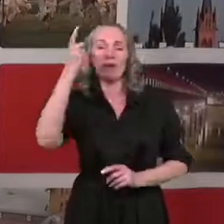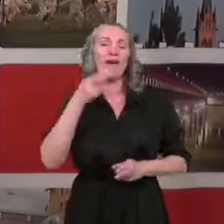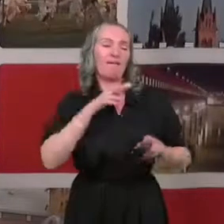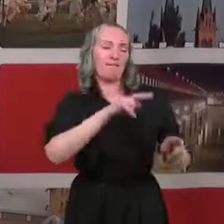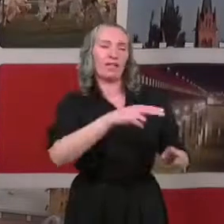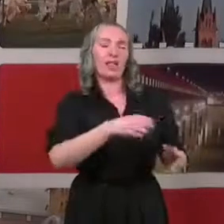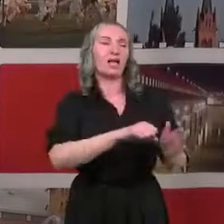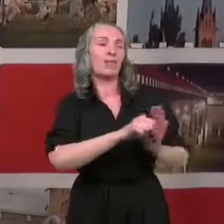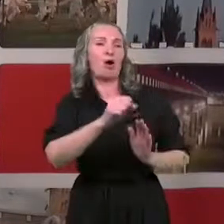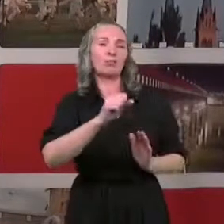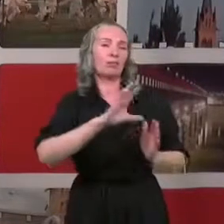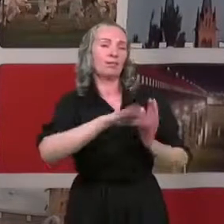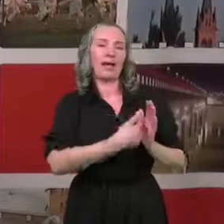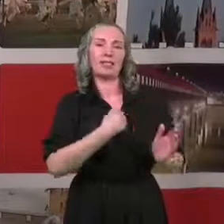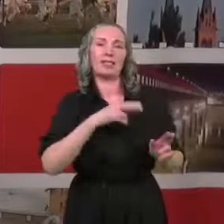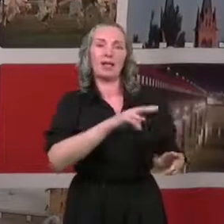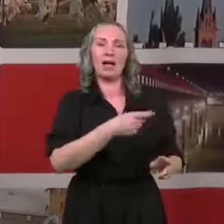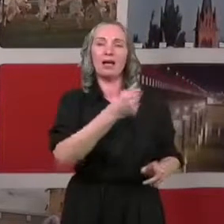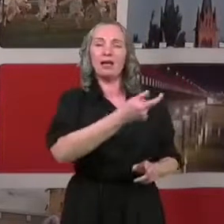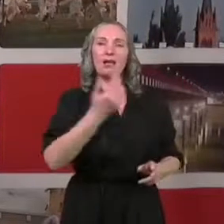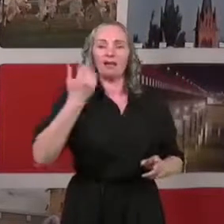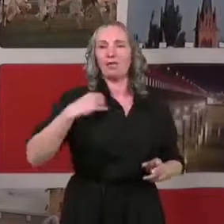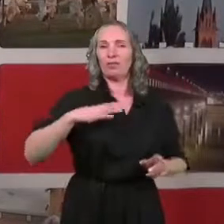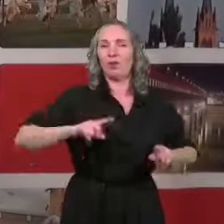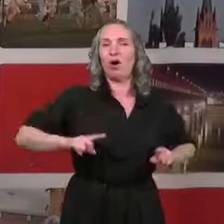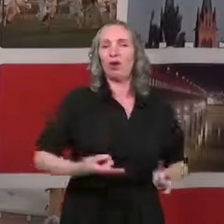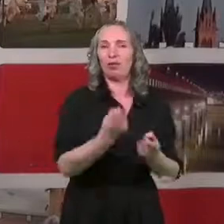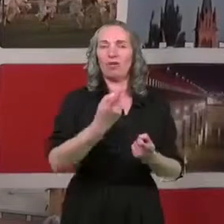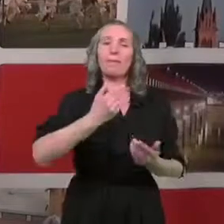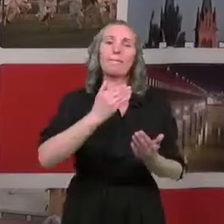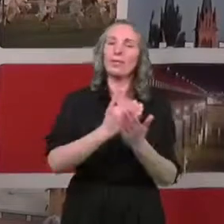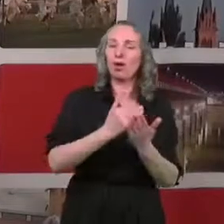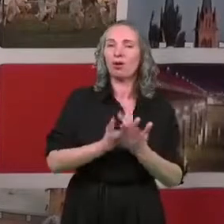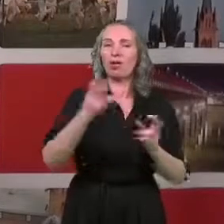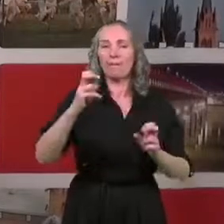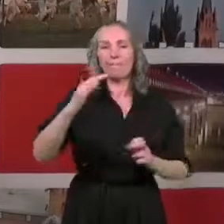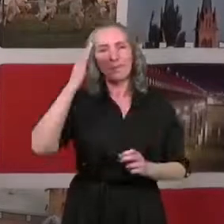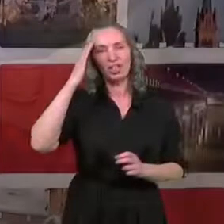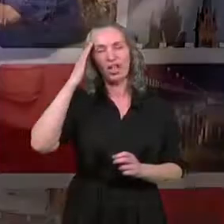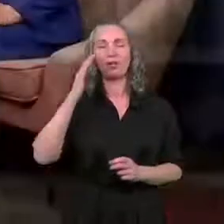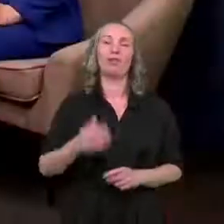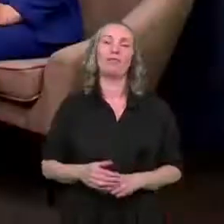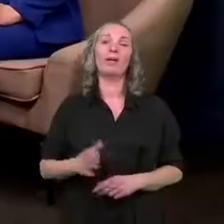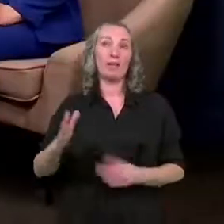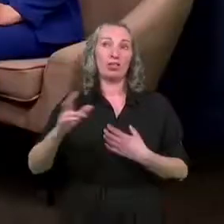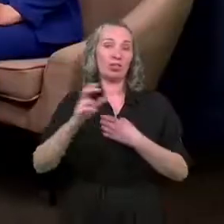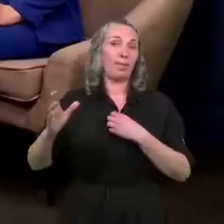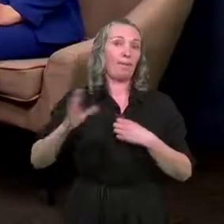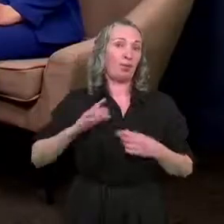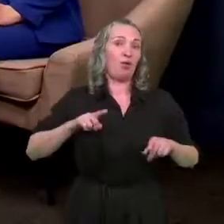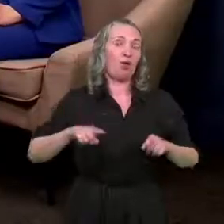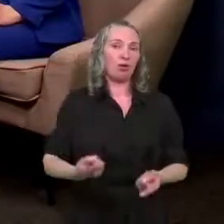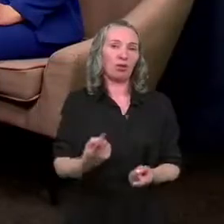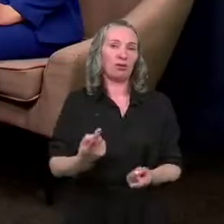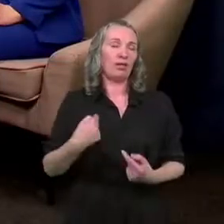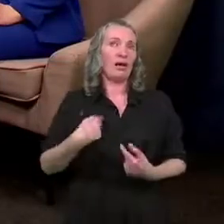tego, co pamiętam, już we Włocławku był organizowany taki program mieszkaniowy. Czy był organizowany, to